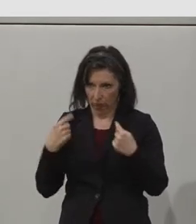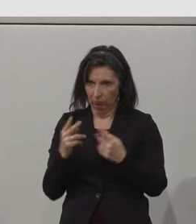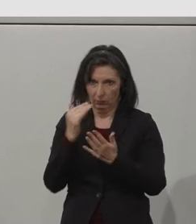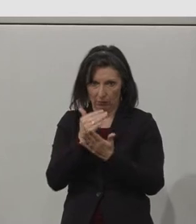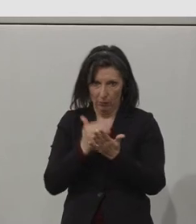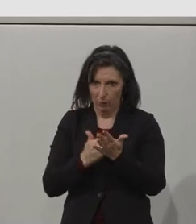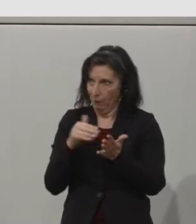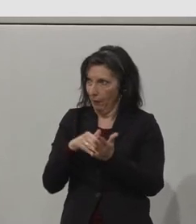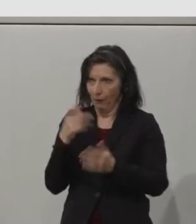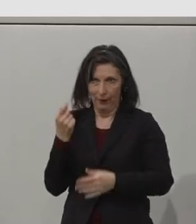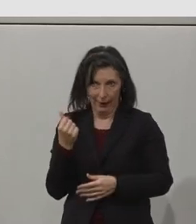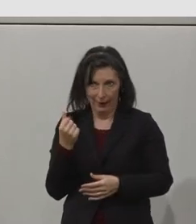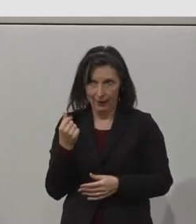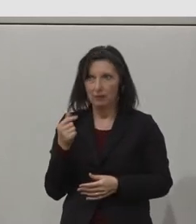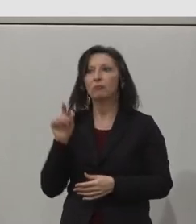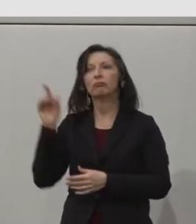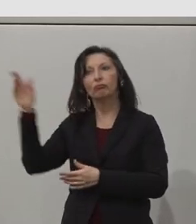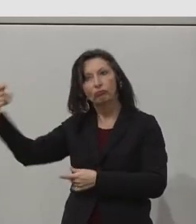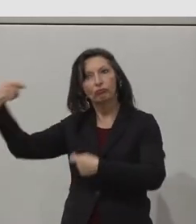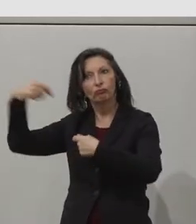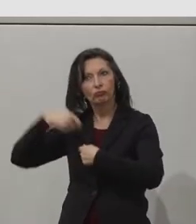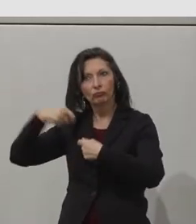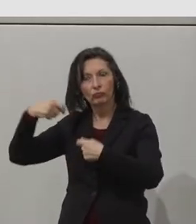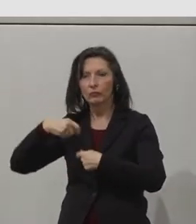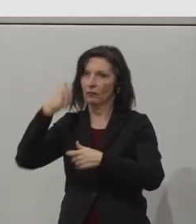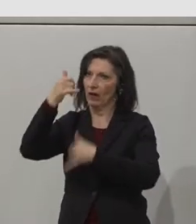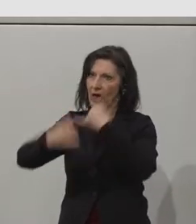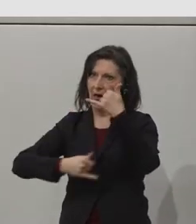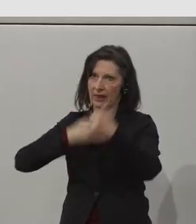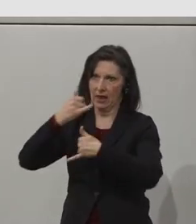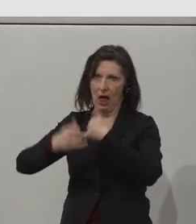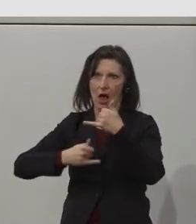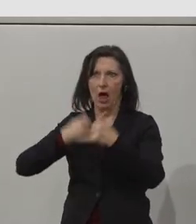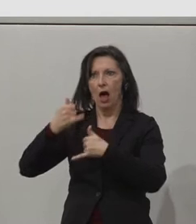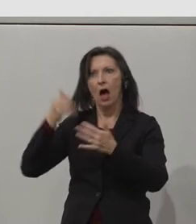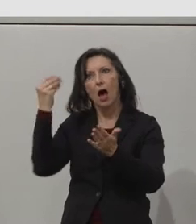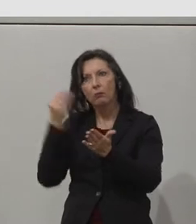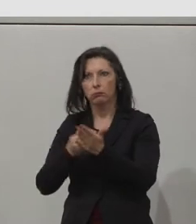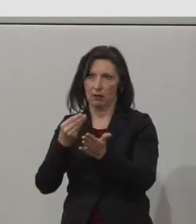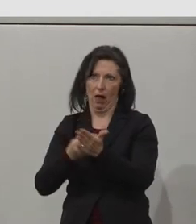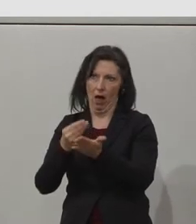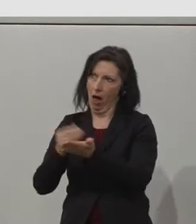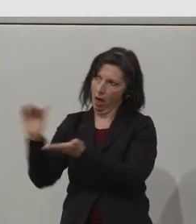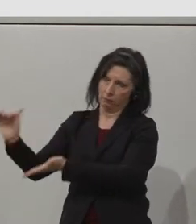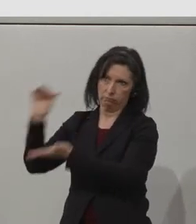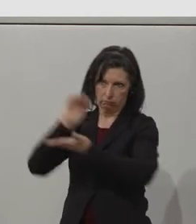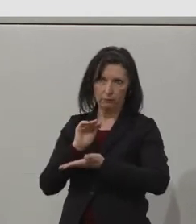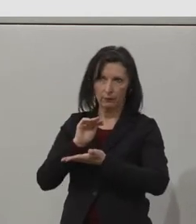annual partnership contribution, but it's not only financial, obviously, they also provide student work